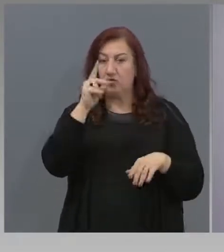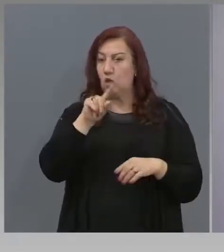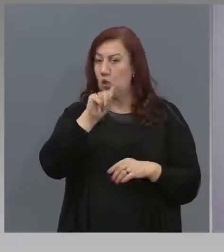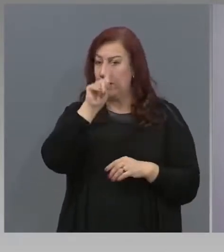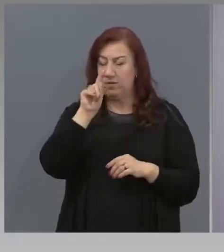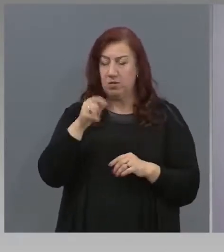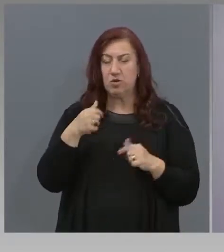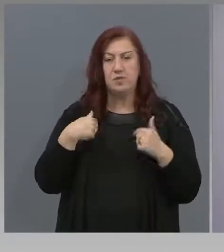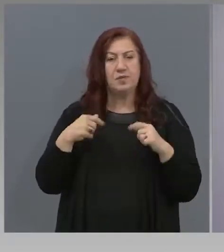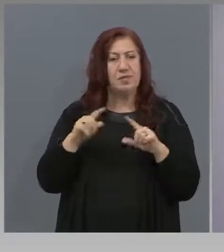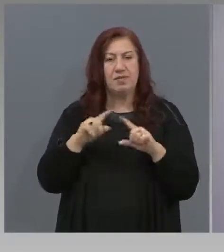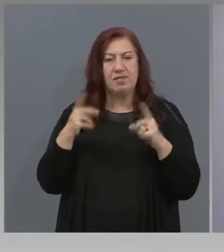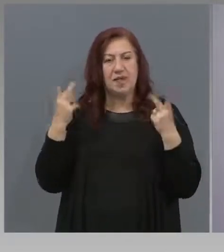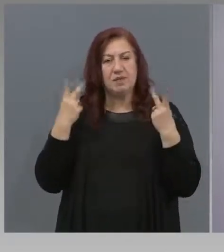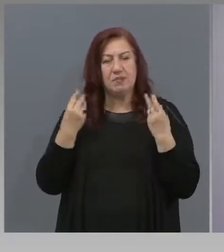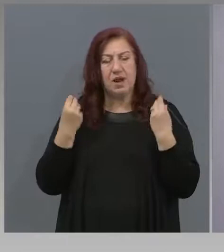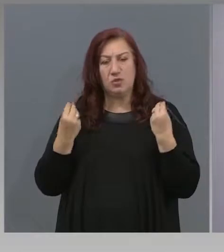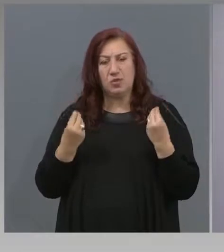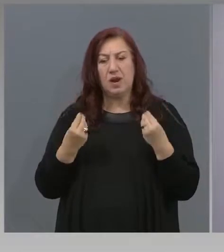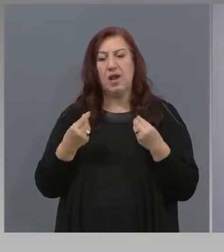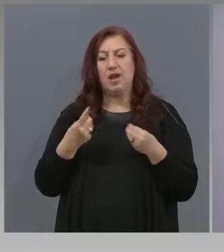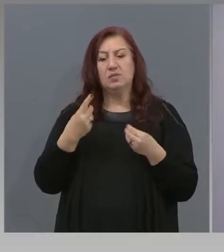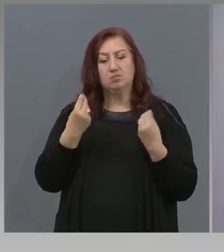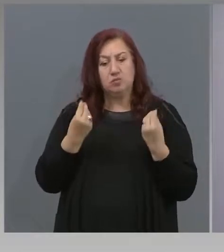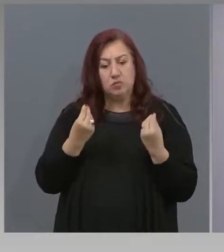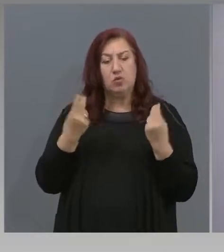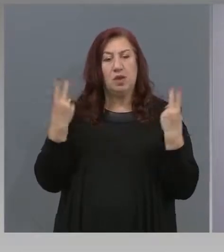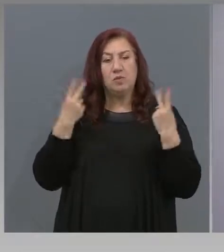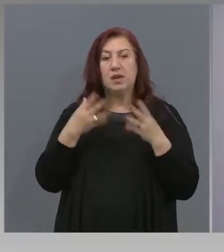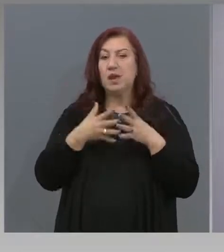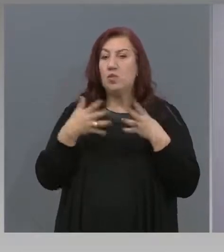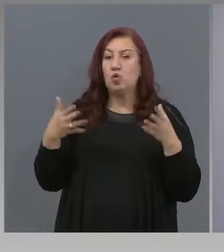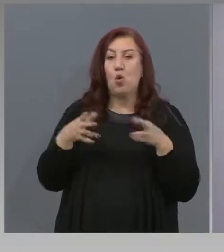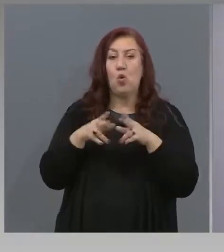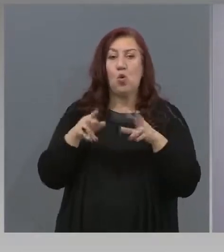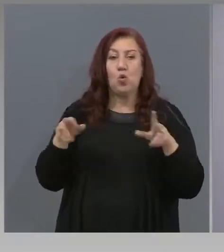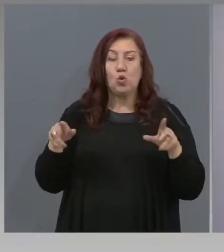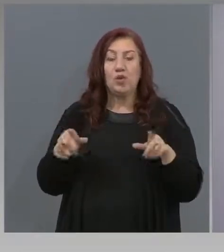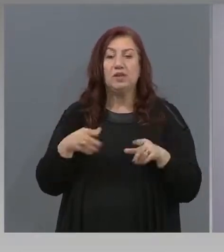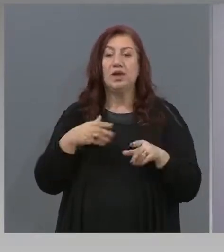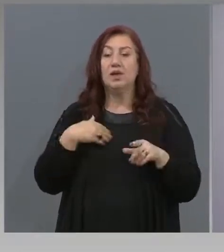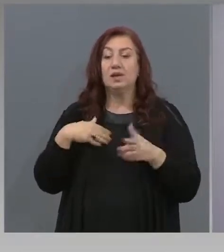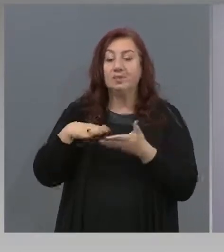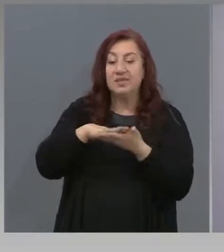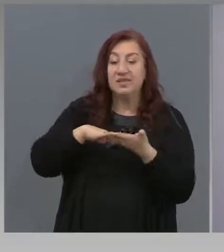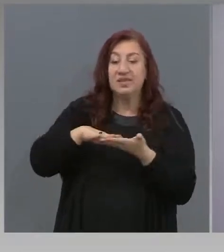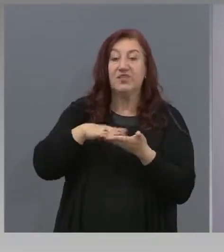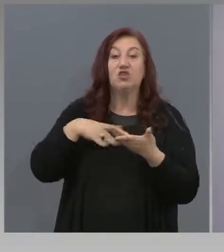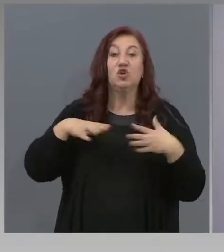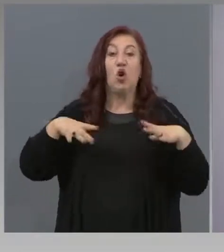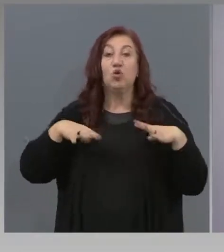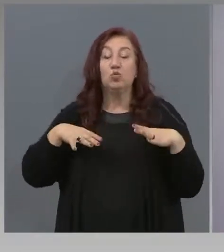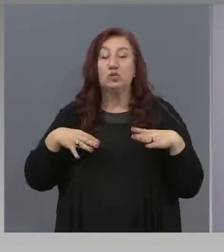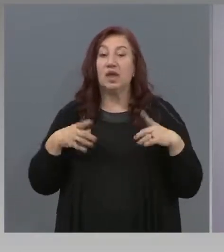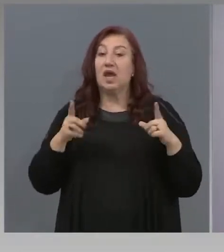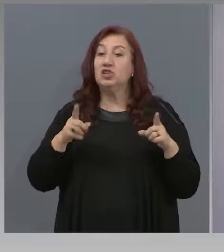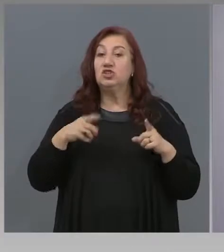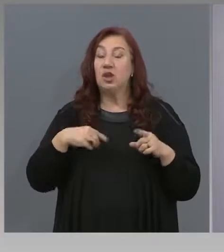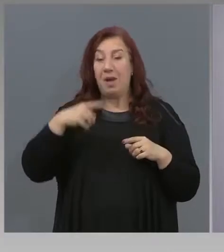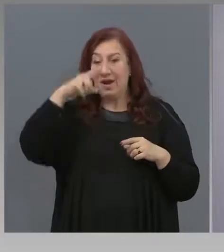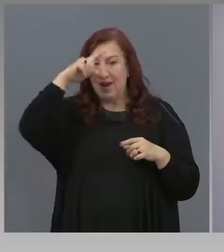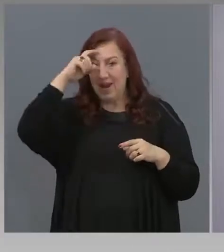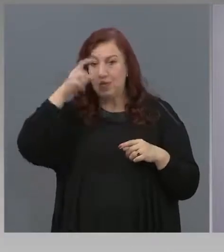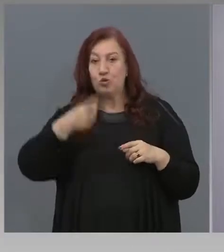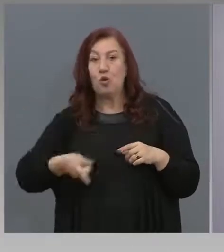Както правильно отбелязахте, доста родители са изчерпвали всякакви отпуски. Ще има ли се отдневни занимални през лятото? При нормална обстановка,